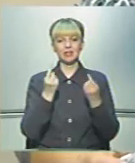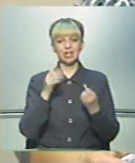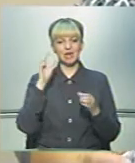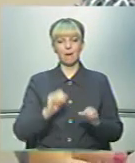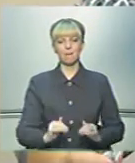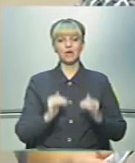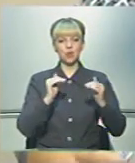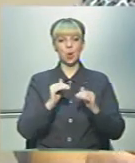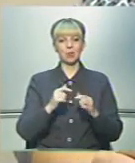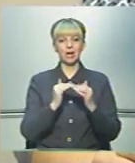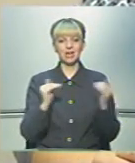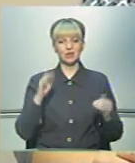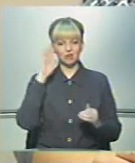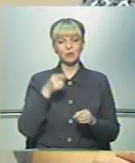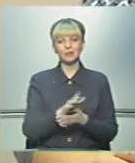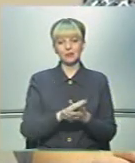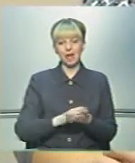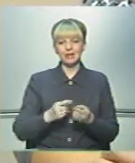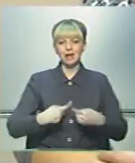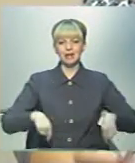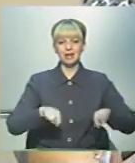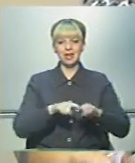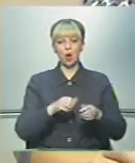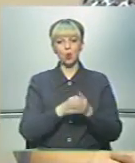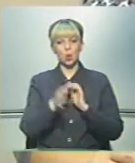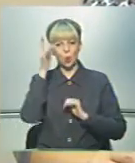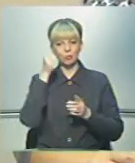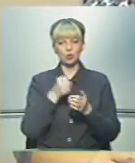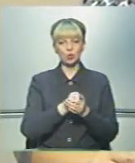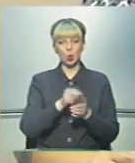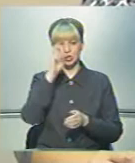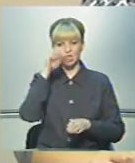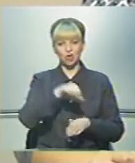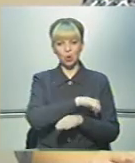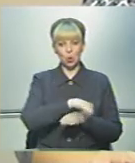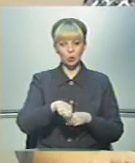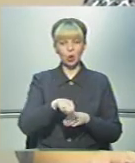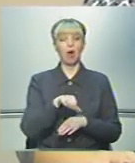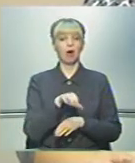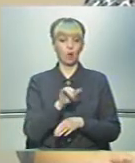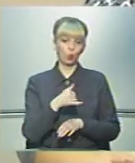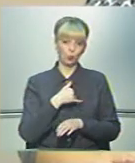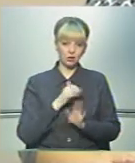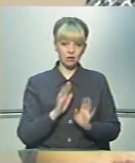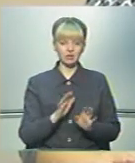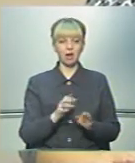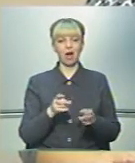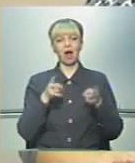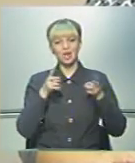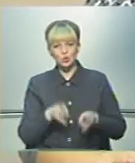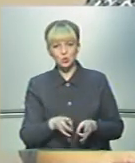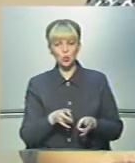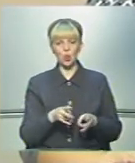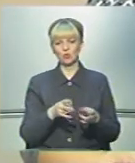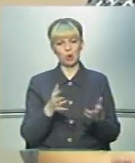Вони зараз тривають на ділянці від Коломиї до Держкордону. Але у нас катастрофи за